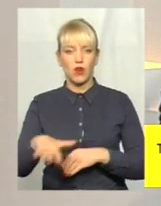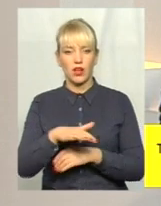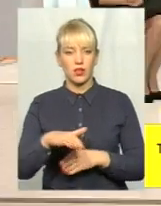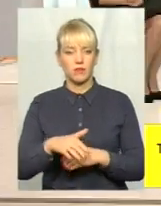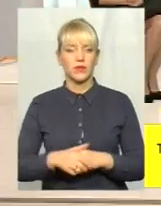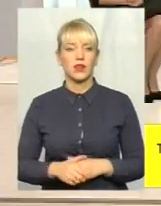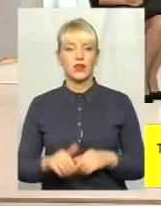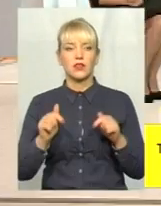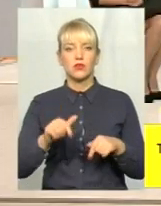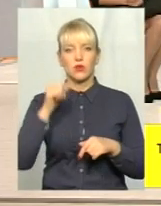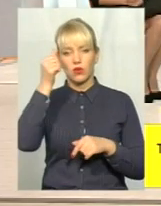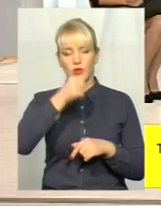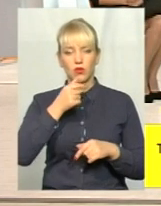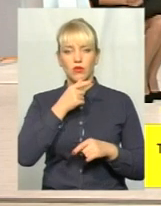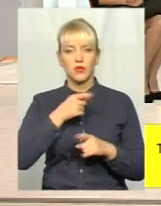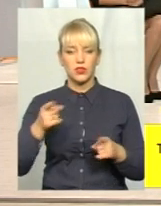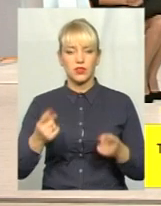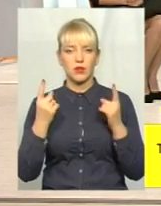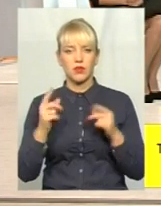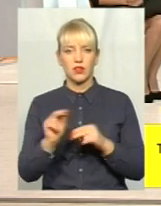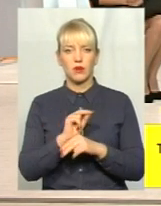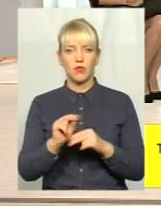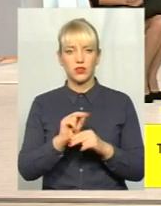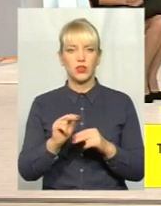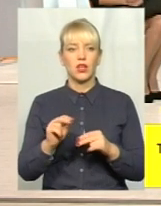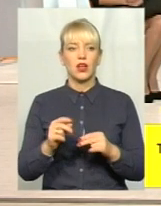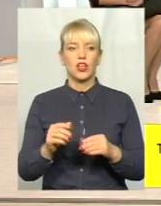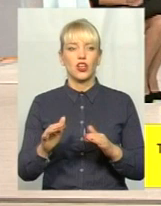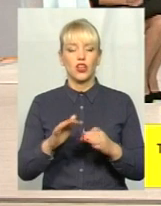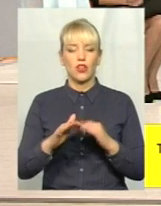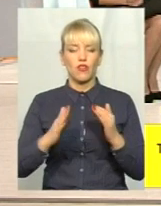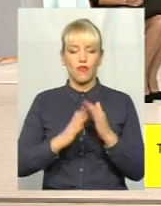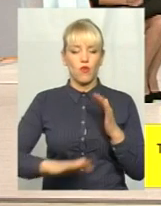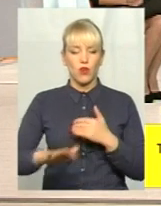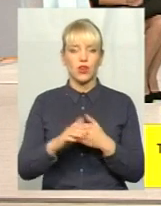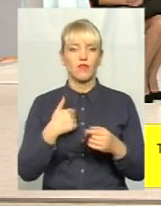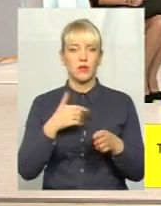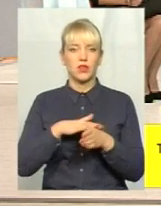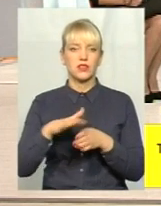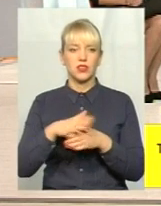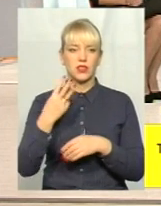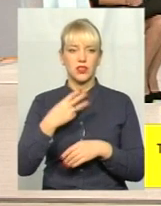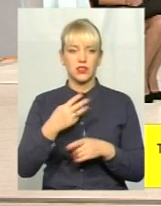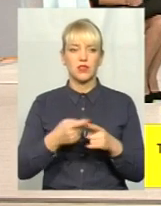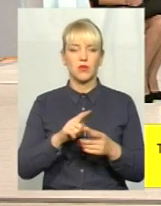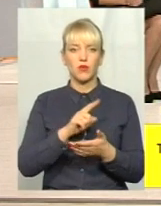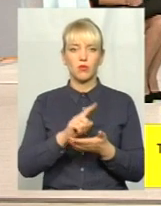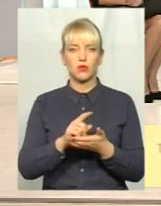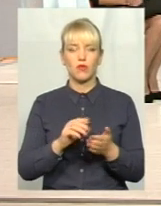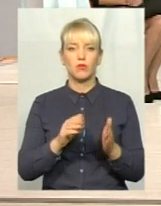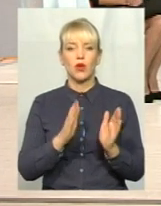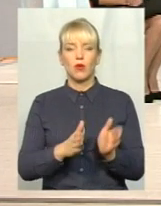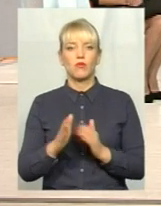Цього року під час капітального ремонту дворів, а ми їх здійснили близько 30, ми в обов'язковому порядку скрізь